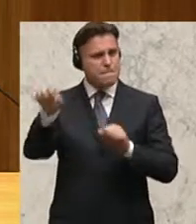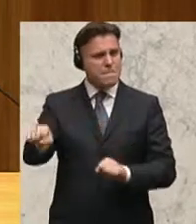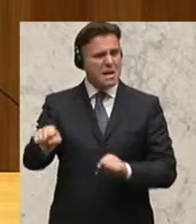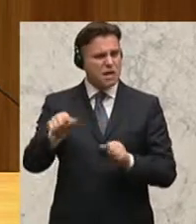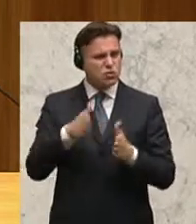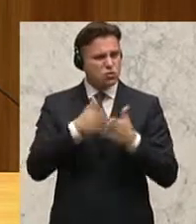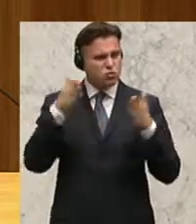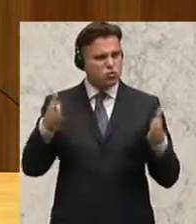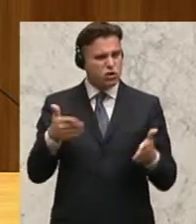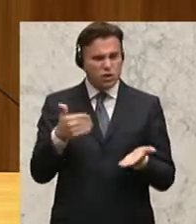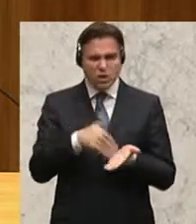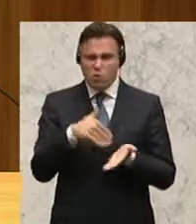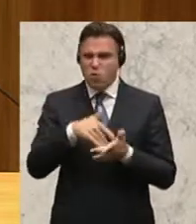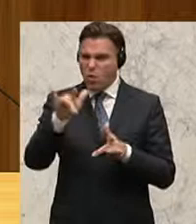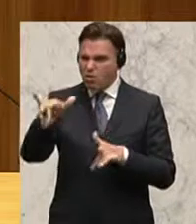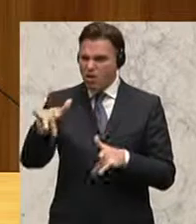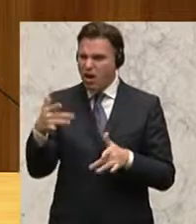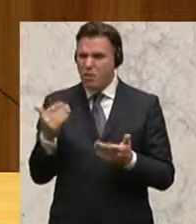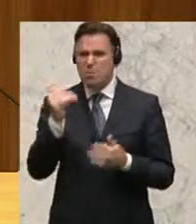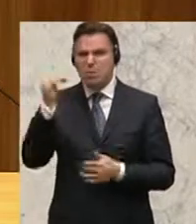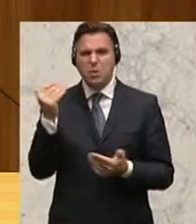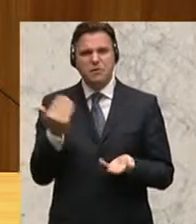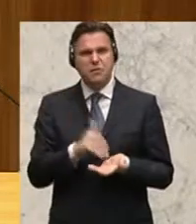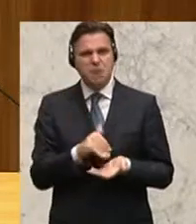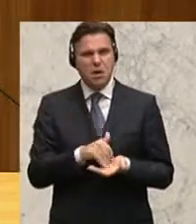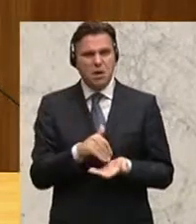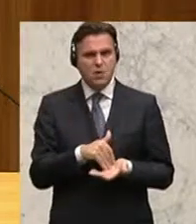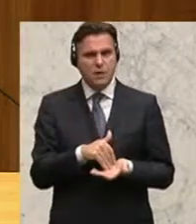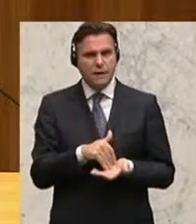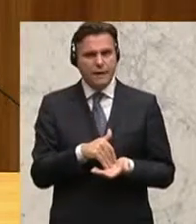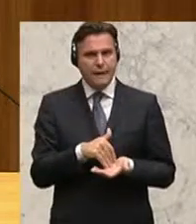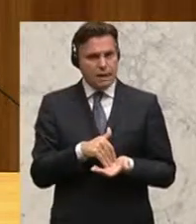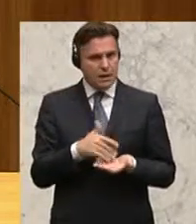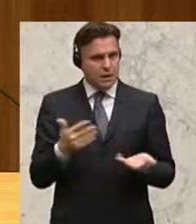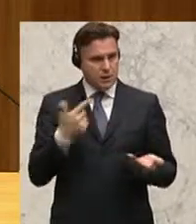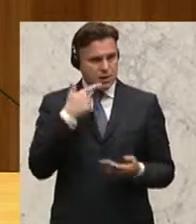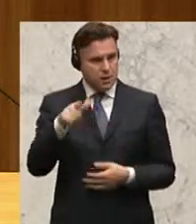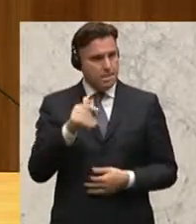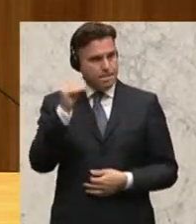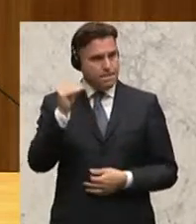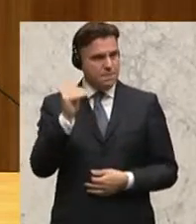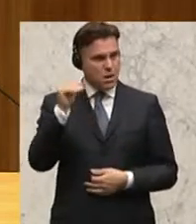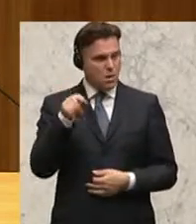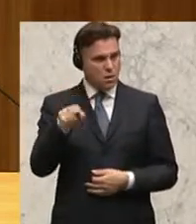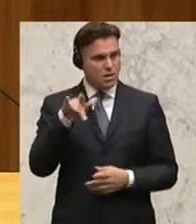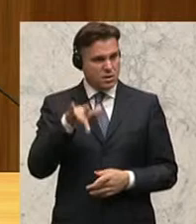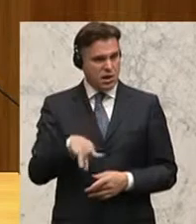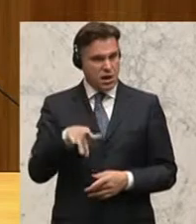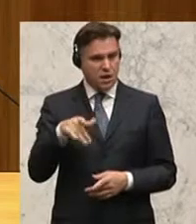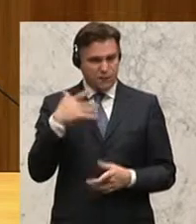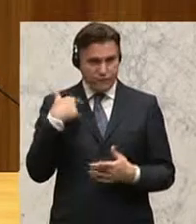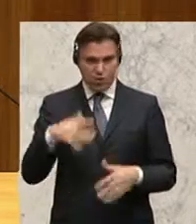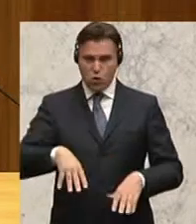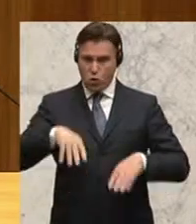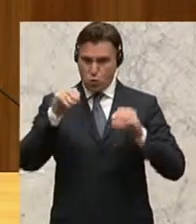subsummiert werden in so einer Behörde, beziehungsweise was kann rechtfertigen, dass so eine Behörde wiedererrichtet wird und nicht